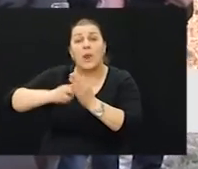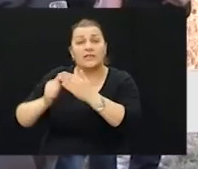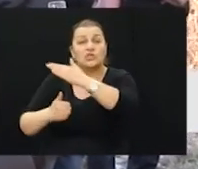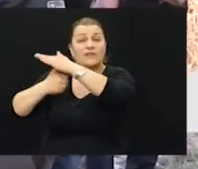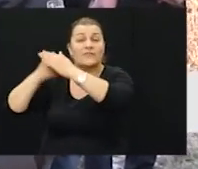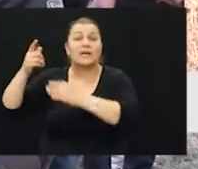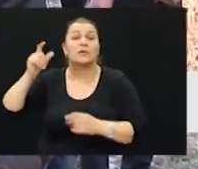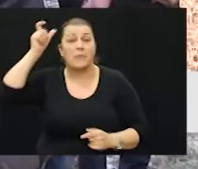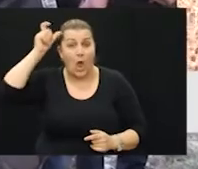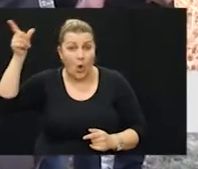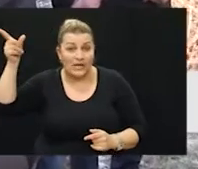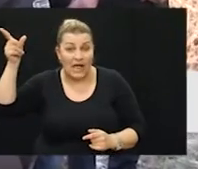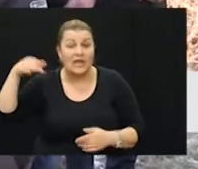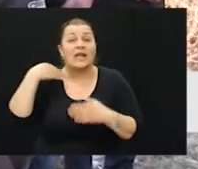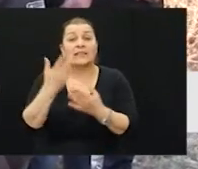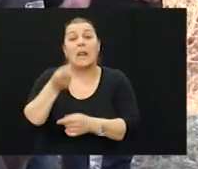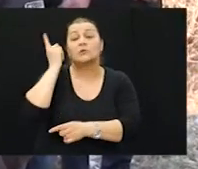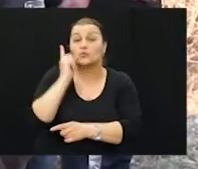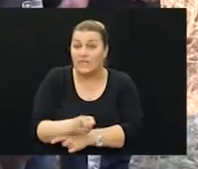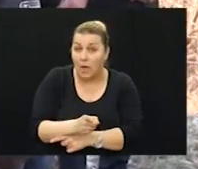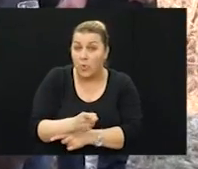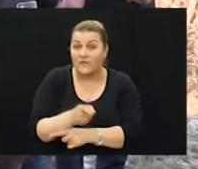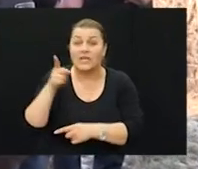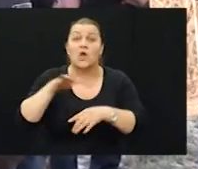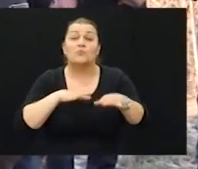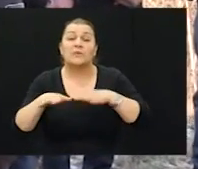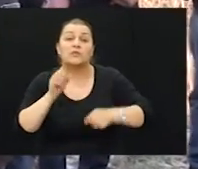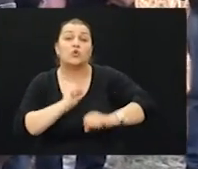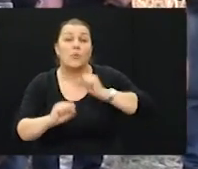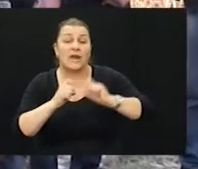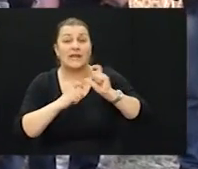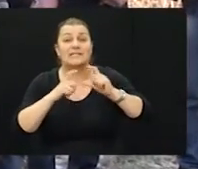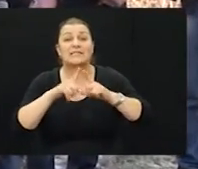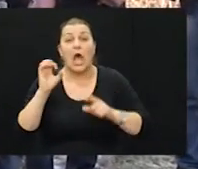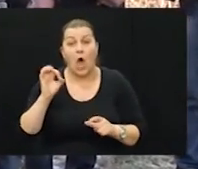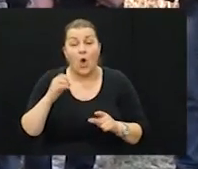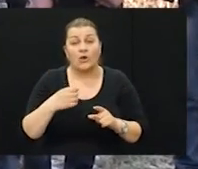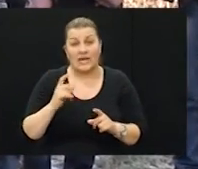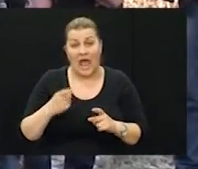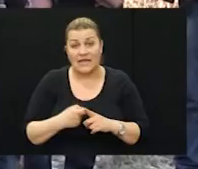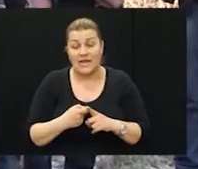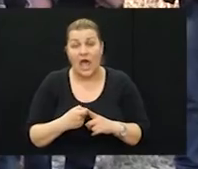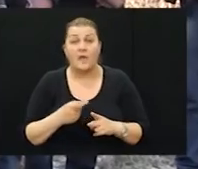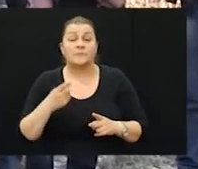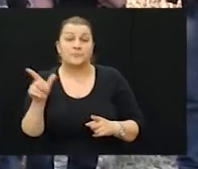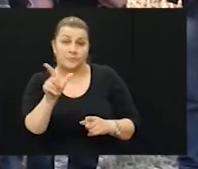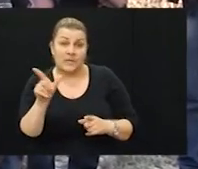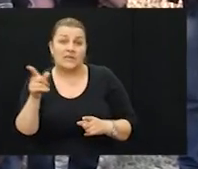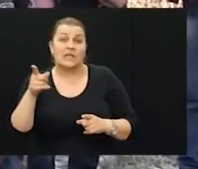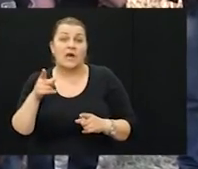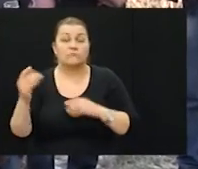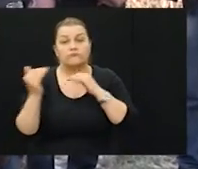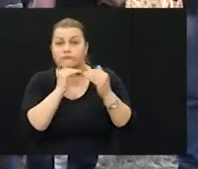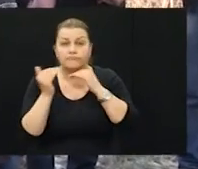Beogradu. General štaba Vojske Jugoslave dao je zapovjed tada ministru obrane sa okrajine Stojanu Španoviću i Milanu Babiću,